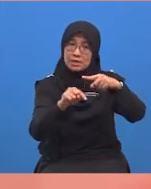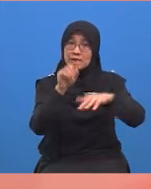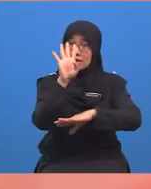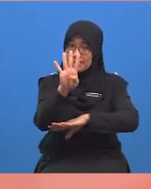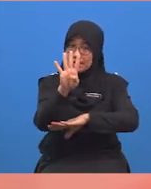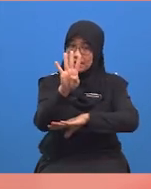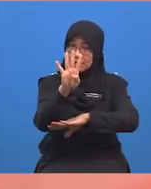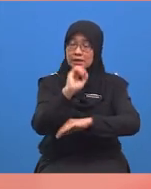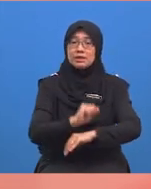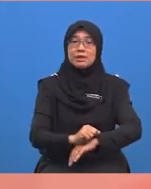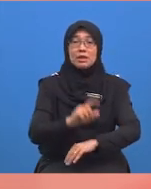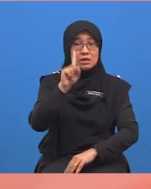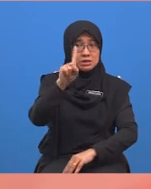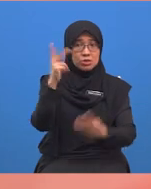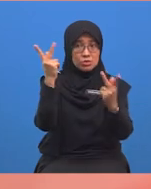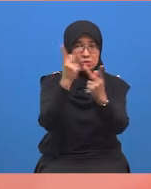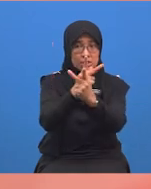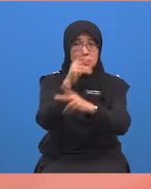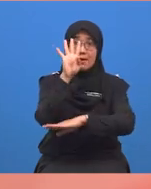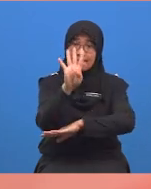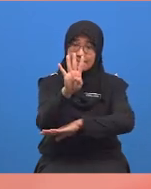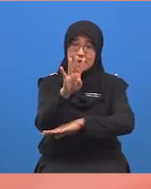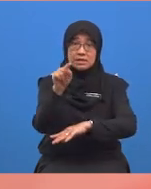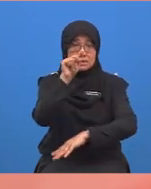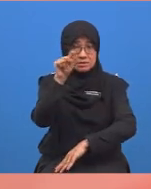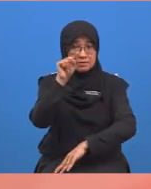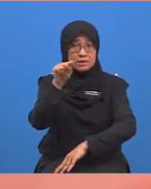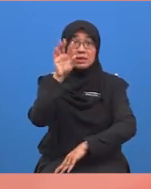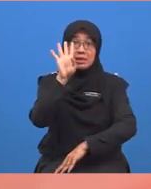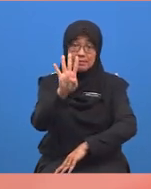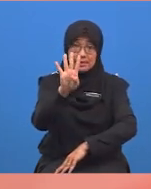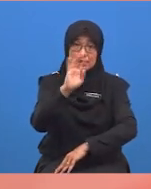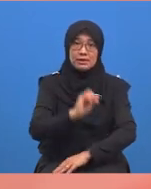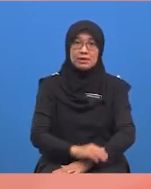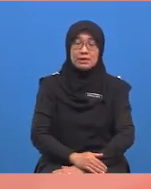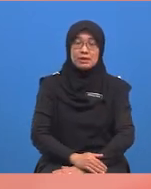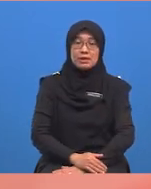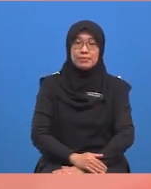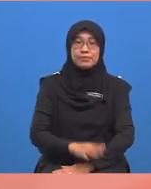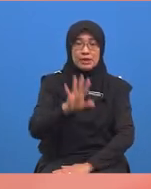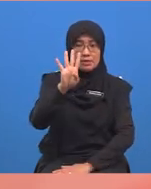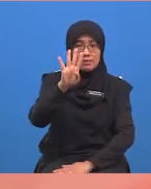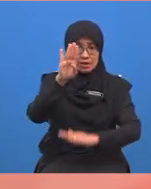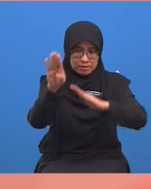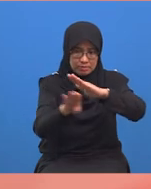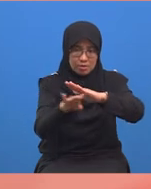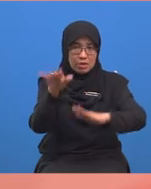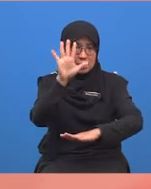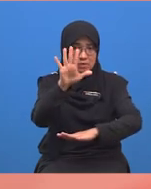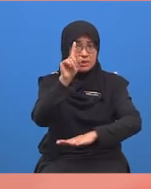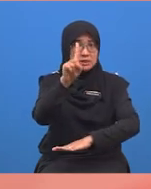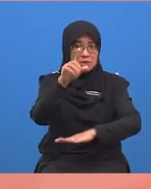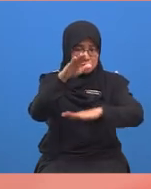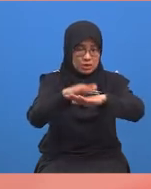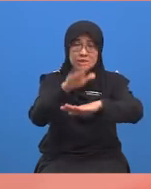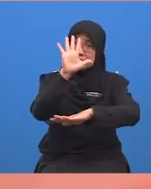ialah empat iaitu satu darab empat sama dengan empat. Empat di bawah lima dan satu